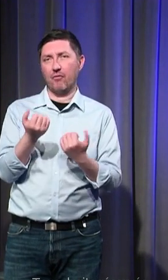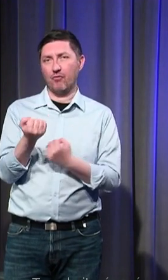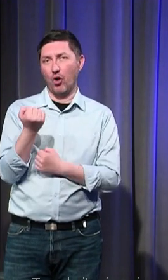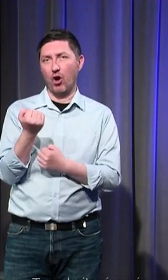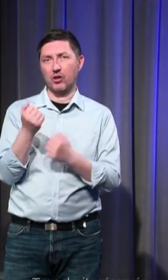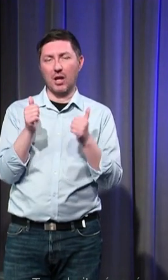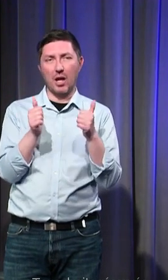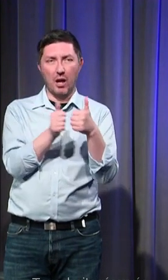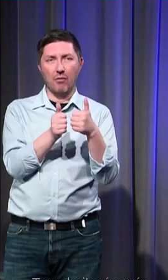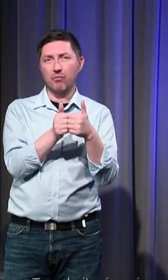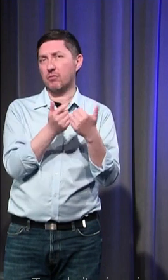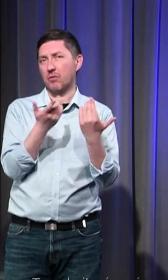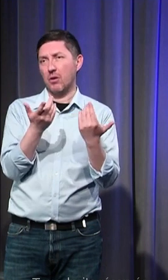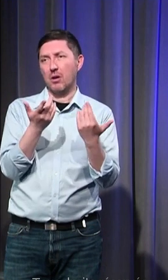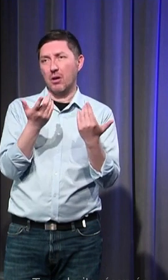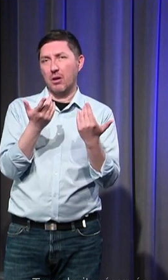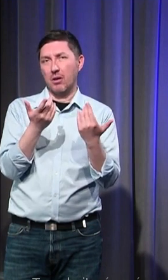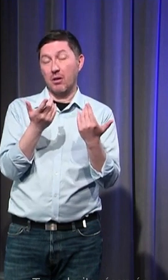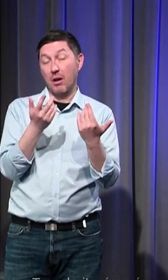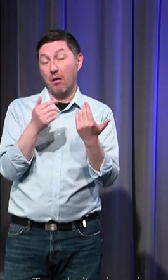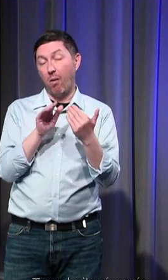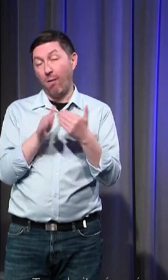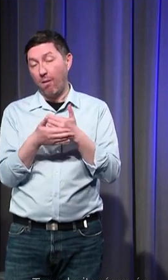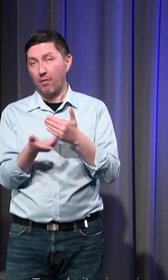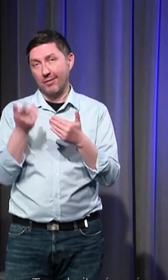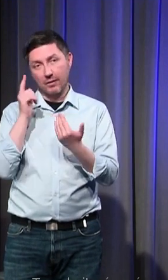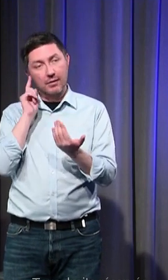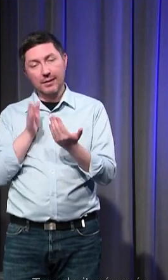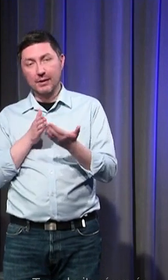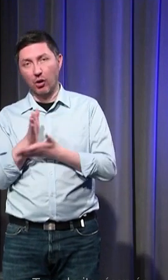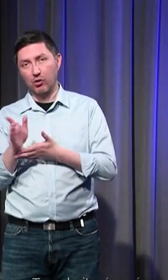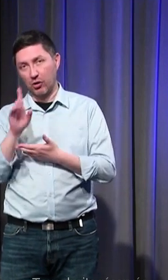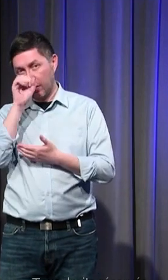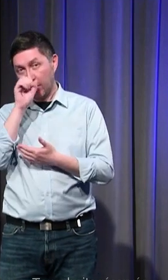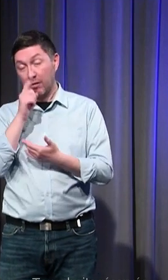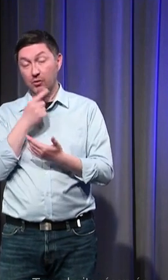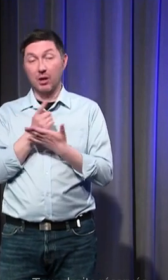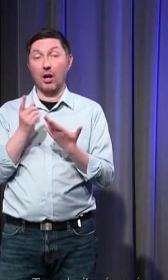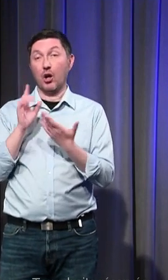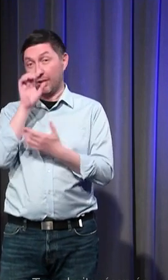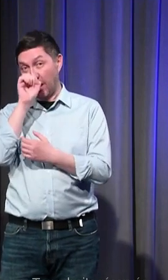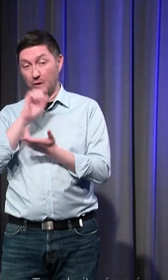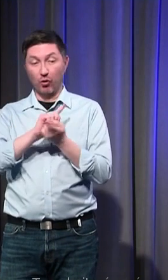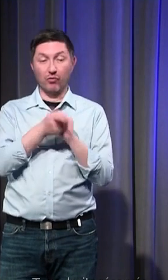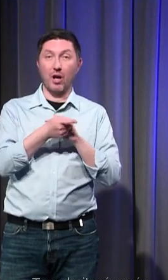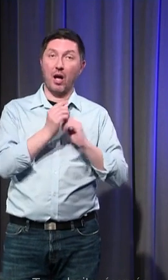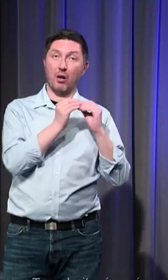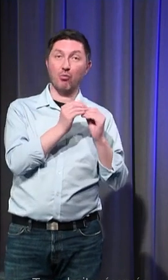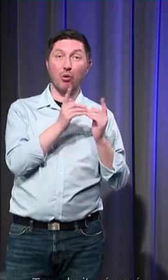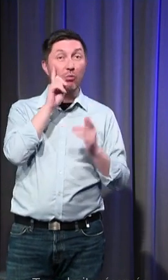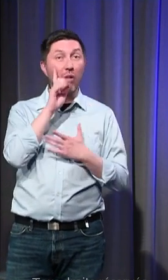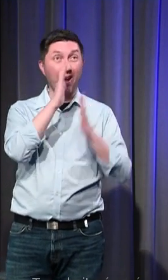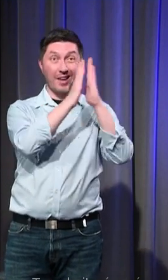avec une dimension potentiellement sexuelle c'est-à-dire où la sexualité devient amoureuse puisque c'est ce que demande l'église dans le cadre